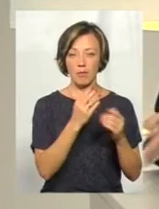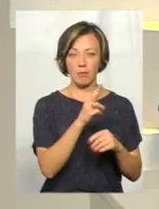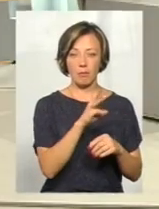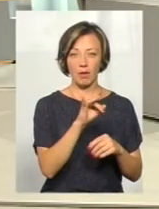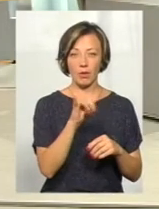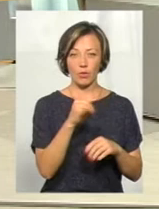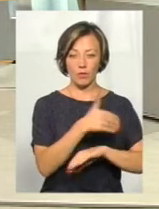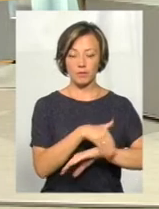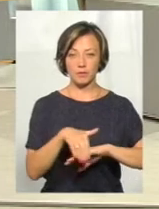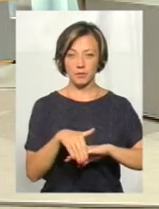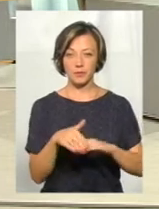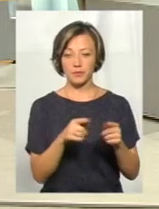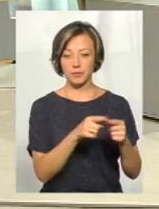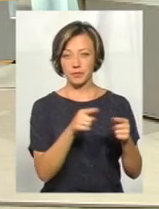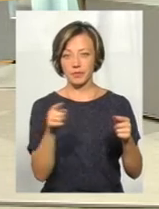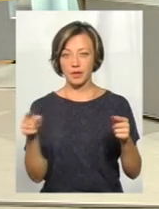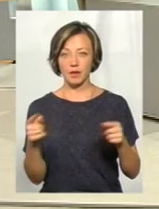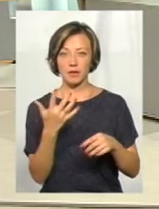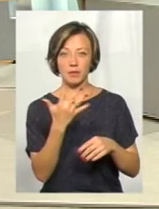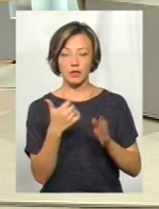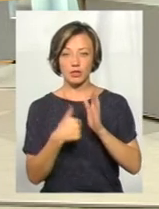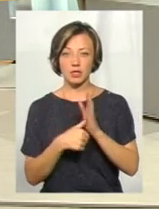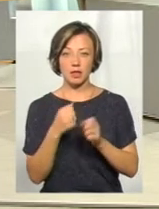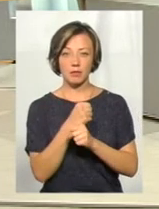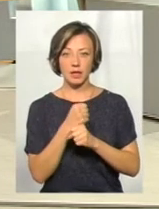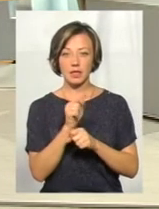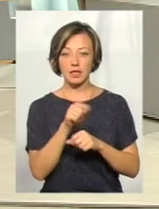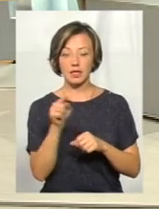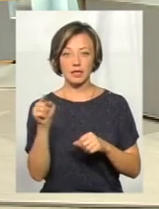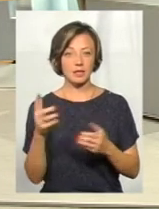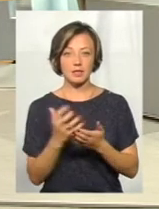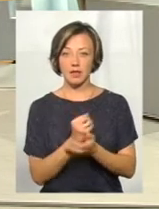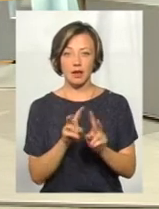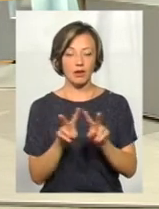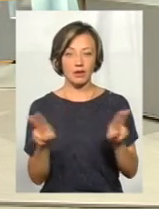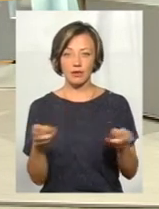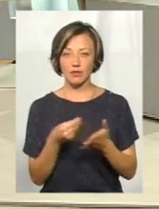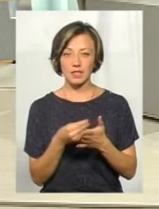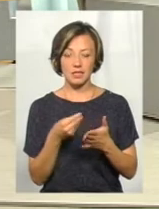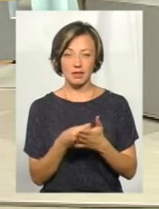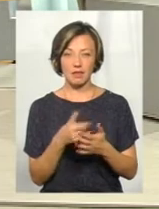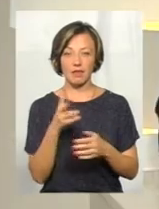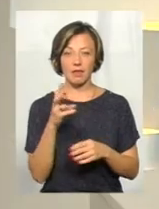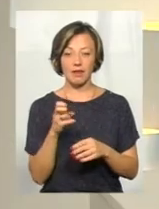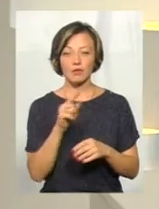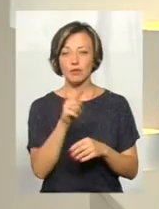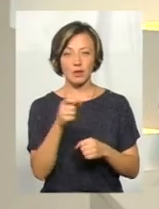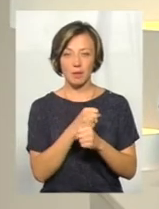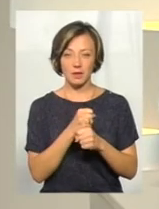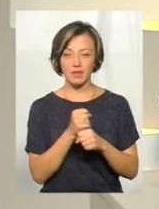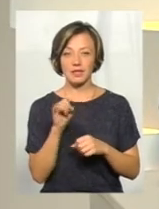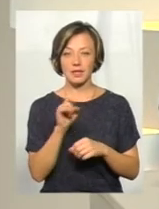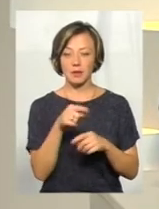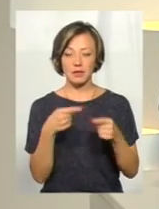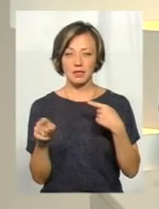закінчуючи, там є буквально 5 чи 6 аптеках. І ти не знайдеш однакової ціни майже в жодній аптеці. І